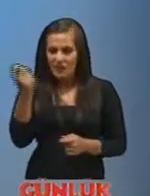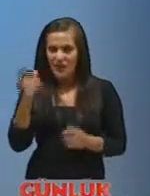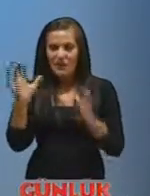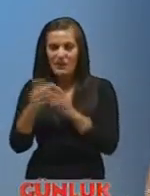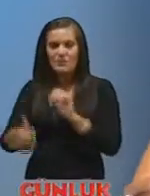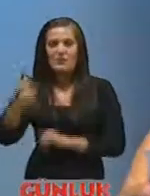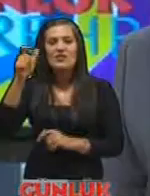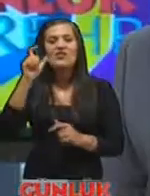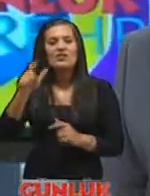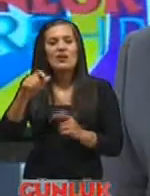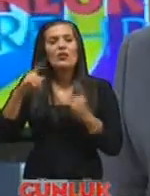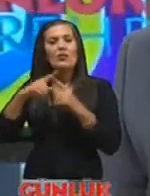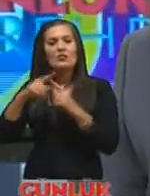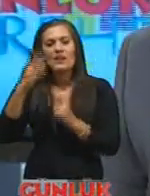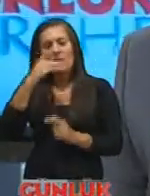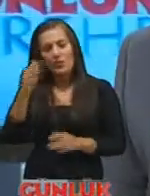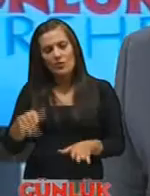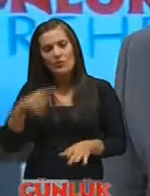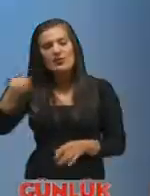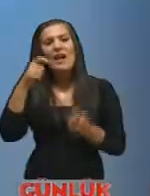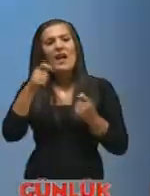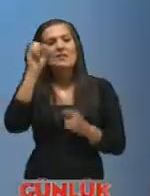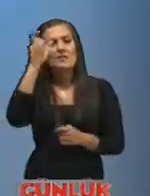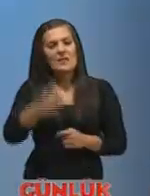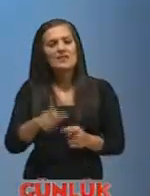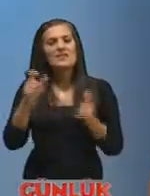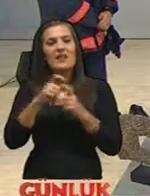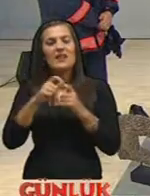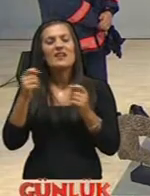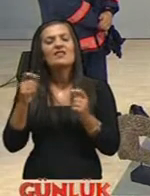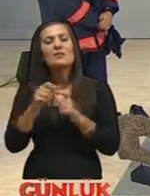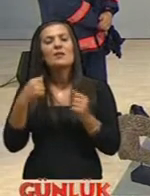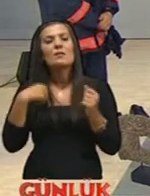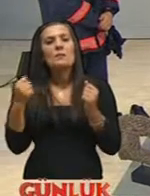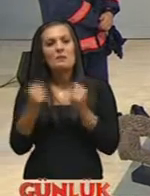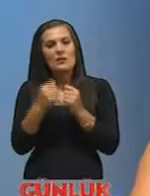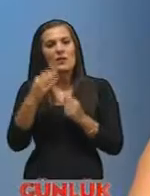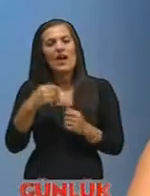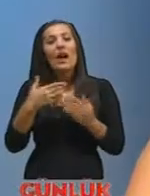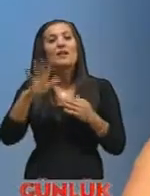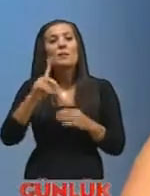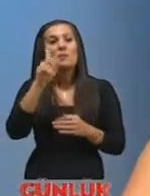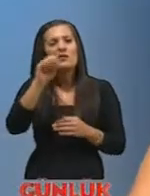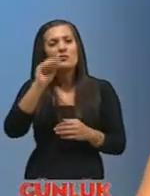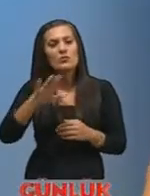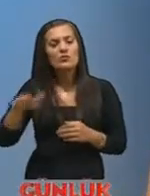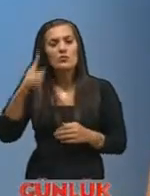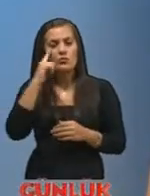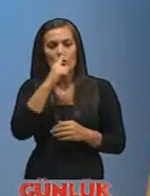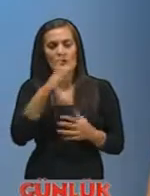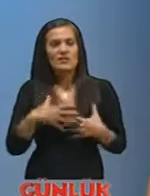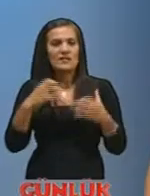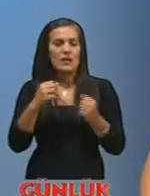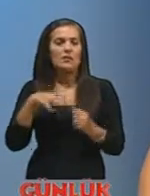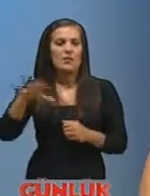dairesi başkanı Ceyhun Tonguç Karakuş ve eğitmenimiz Serkan Şimşek'le birlikte olduk ayrılmayın bir çocuklarda göz sağlığı